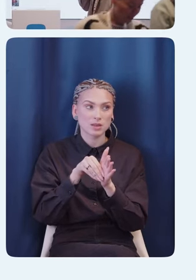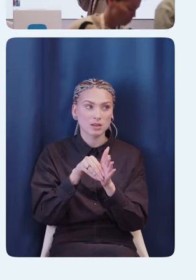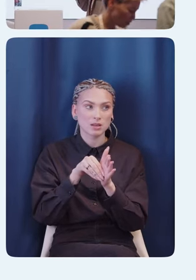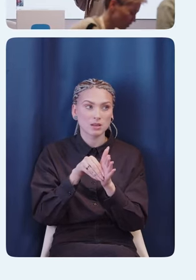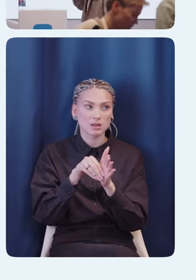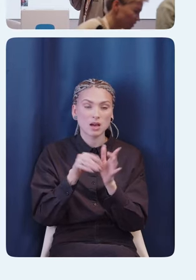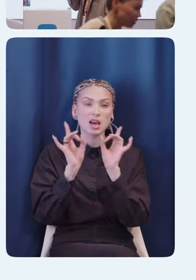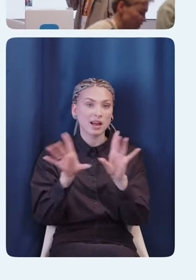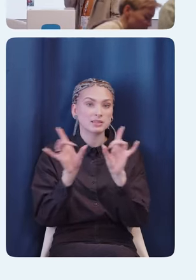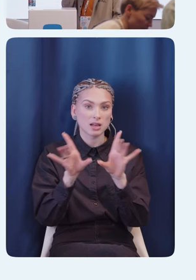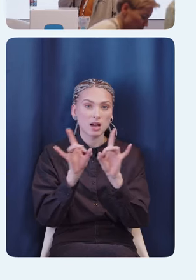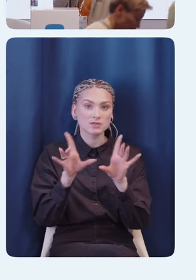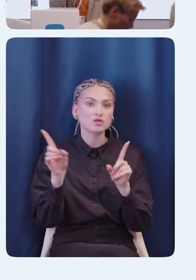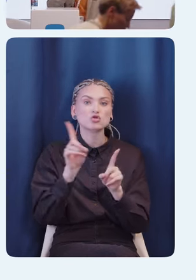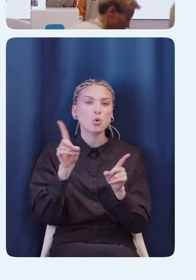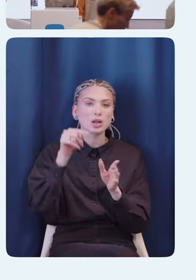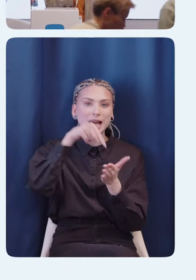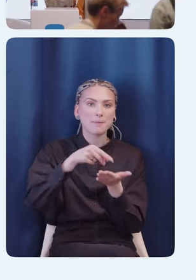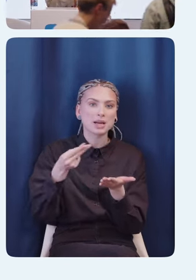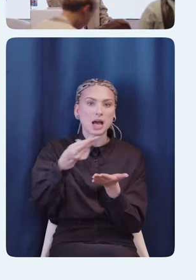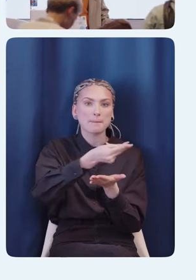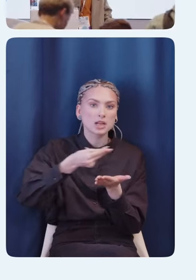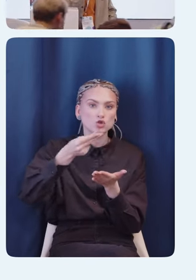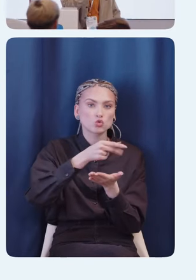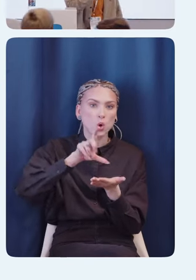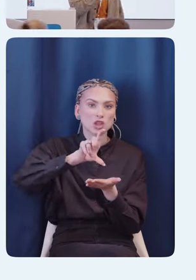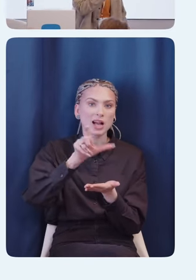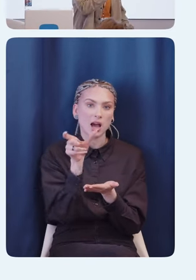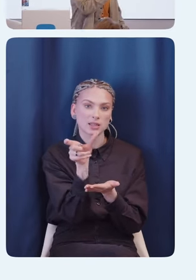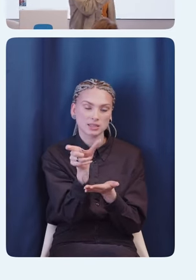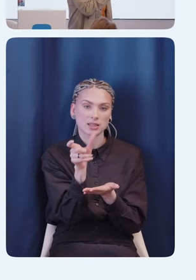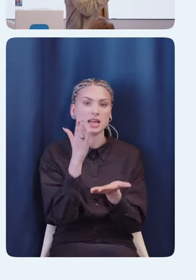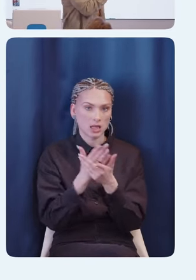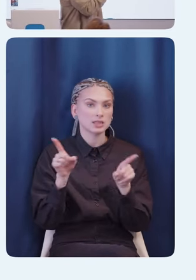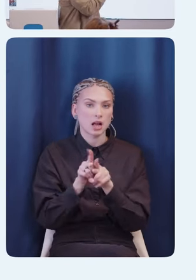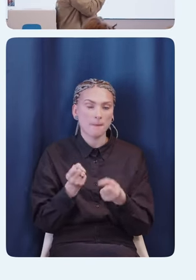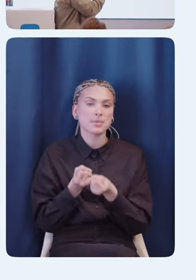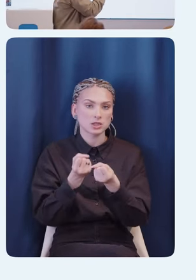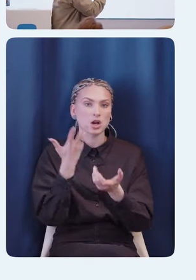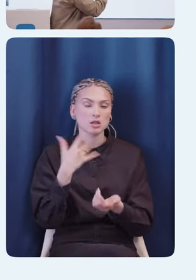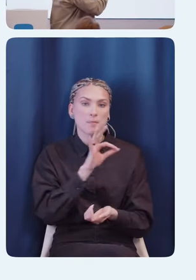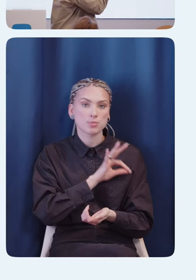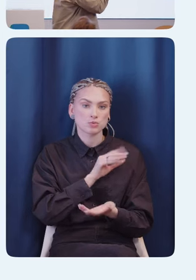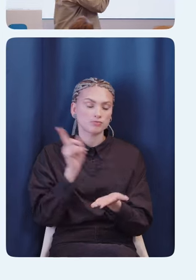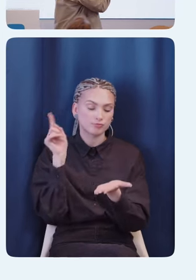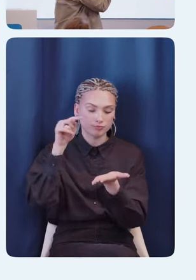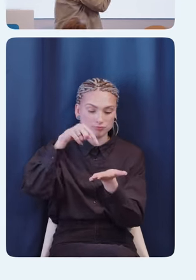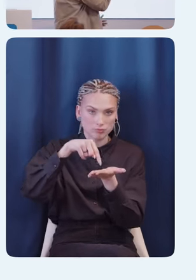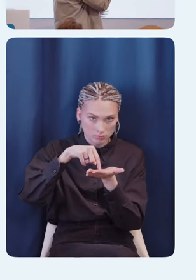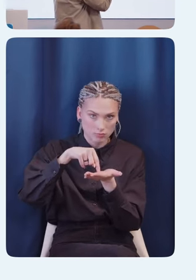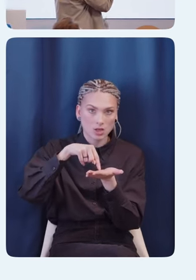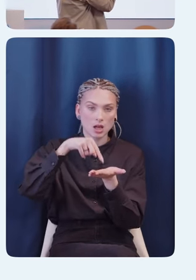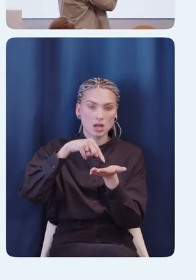система рассказывает, что изображено на картинке, на изображении. То есть, да, есть такая поддержка, когда пользователь наводится на изображение,